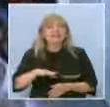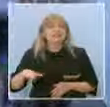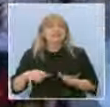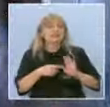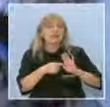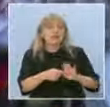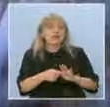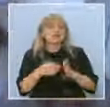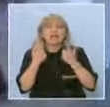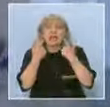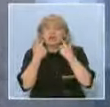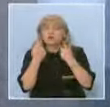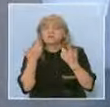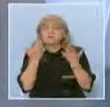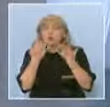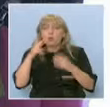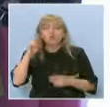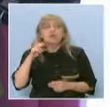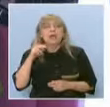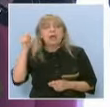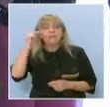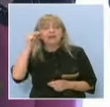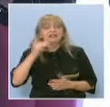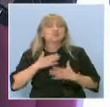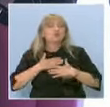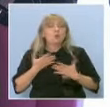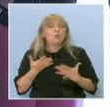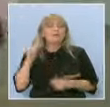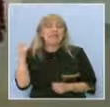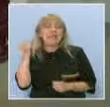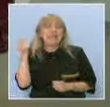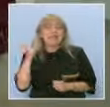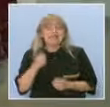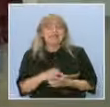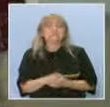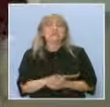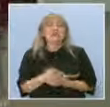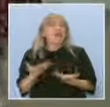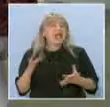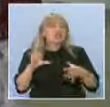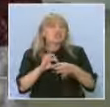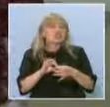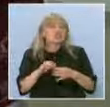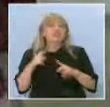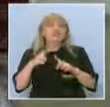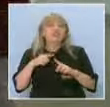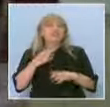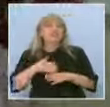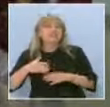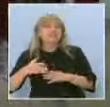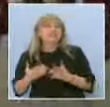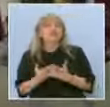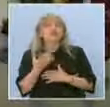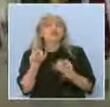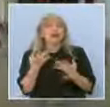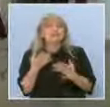са научили за българските обичаи и танци преди да покажат с какво се занимават всеки ден в градината и как съчетават традиции и инновации с помощта на